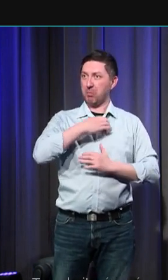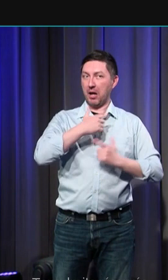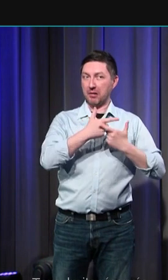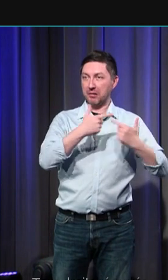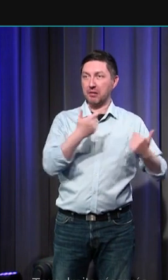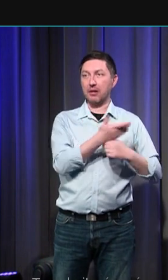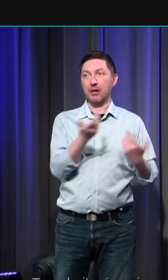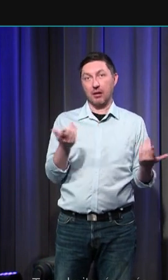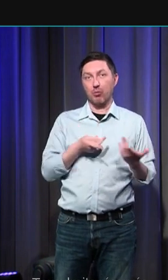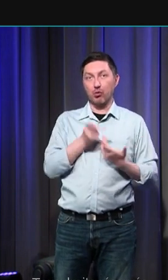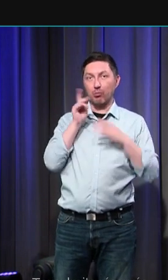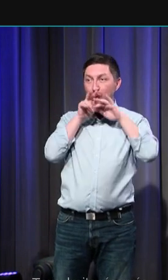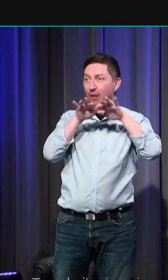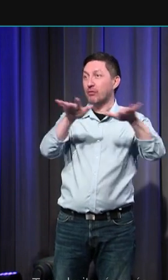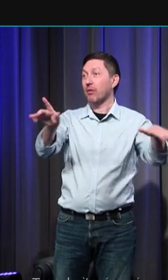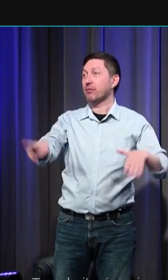déterminante.